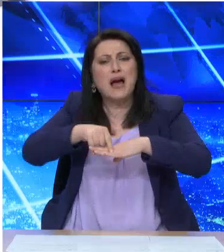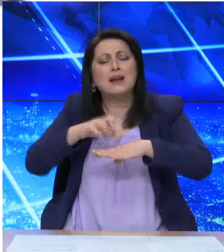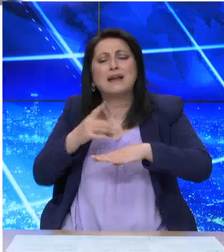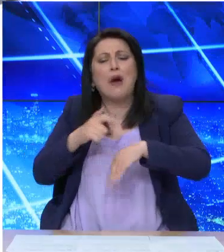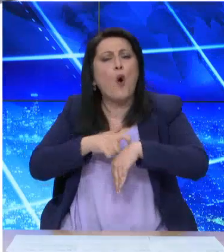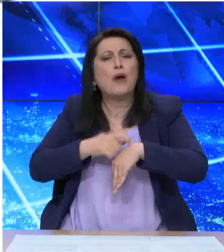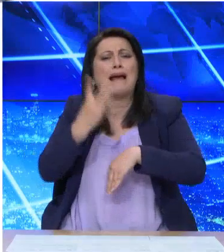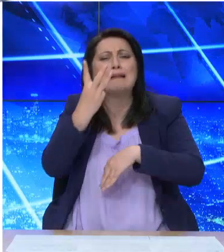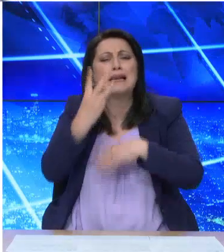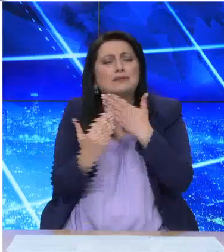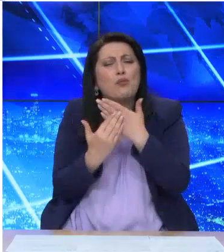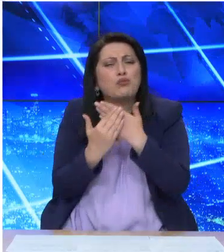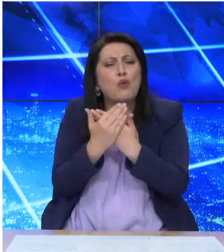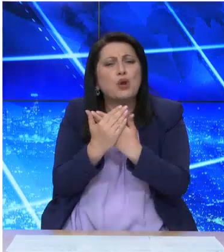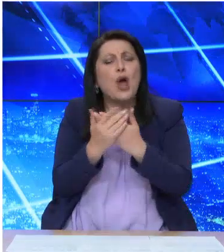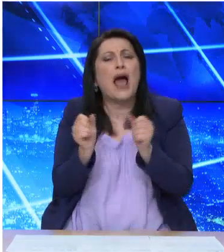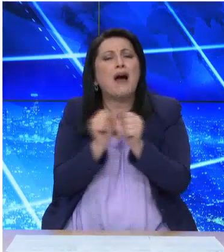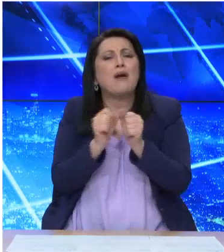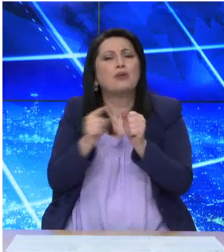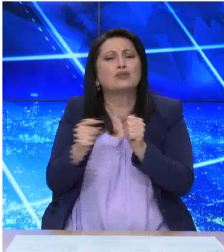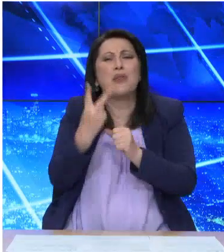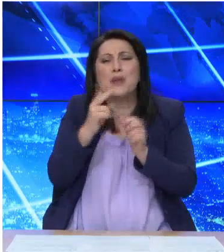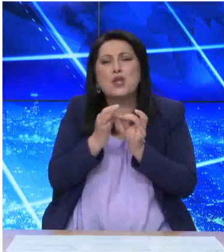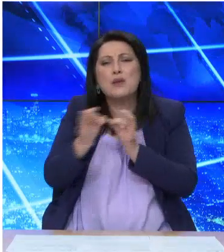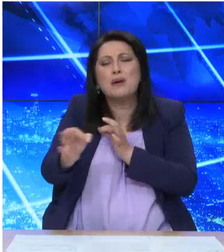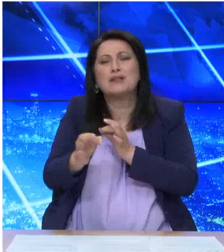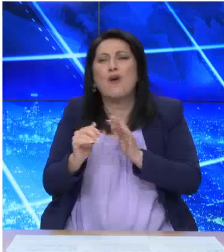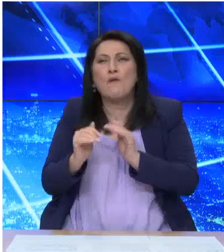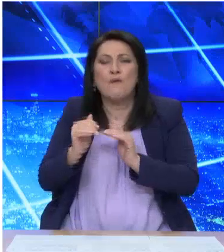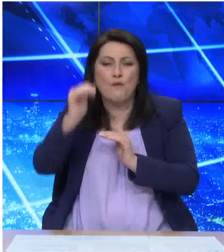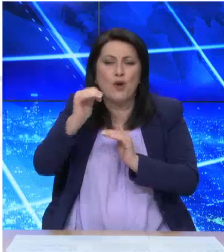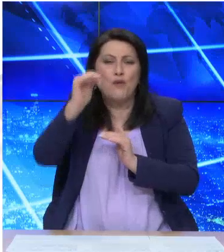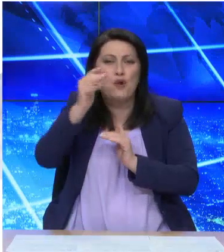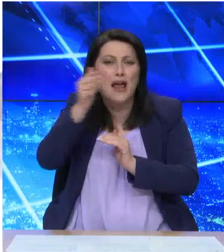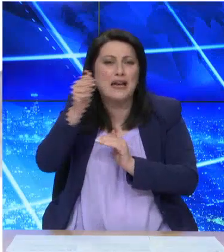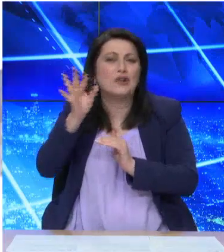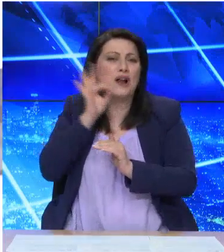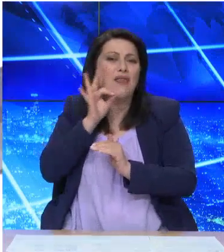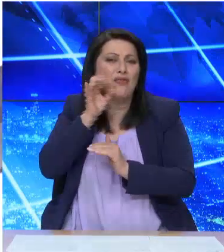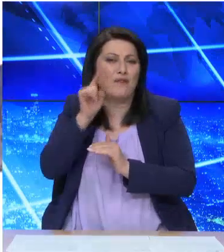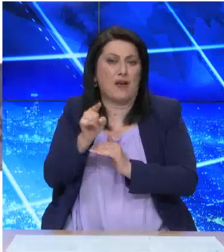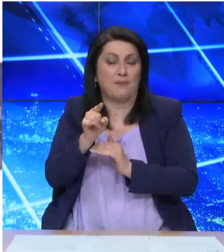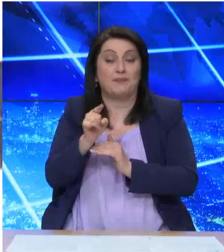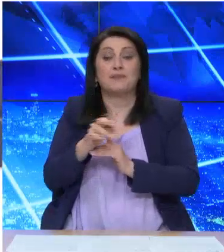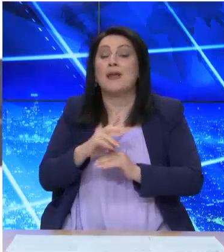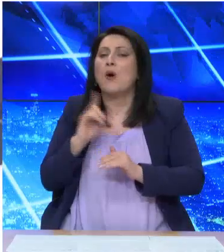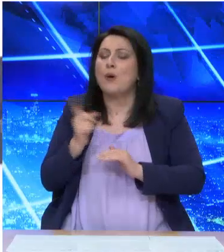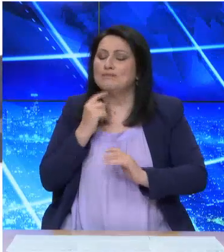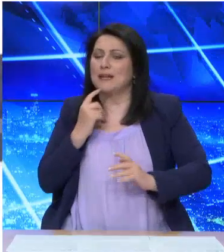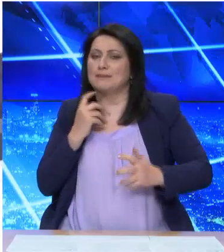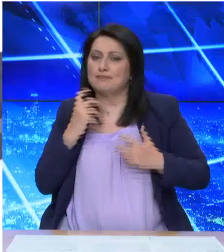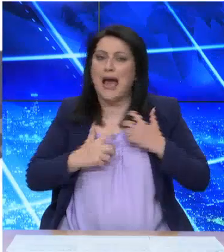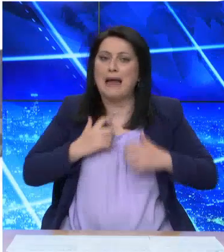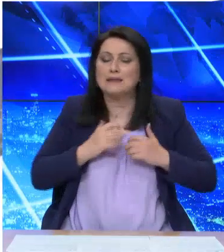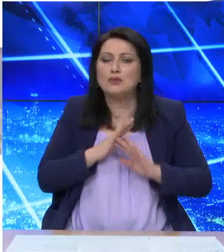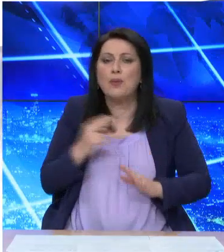ταξιμερώματα σε απόσταση μόλις 2 χιλιόμετρων βόρεια-βόρειο-ανατολικά της πόλης των Θηβών. Αυτό που έχει θορυβήσει ιδιαίτερα τους κατοίκους